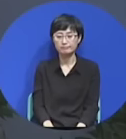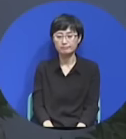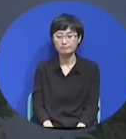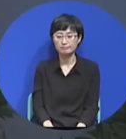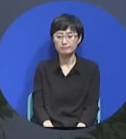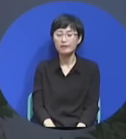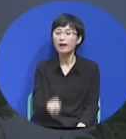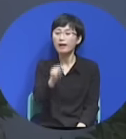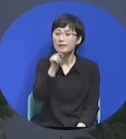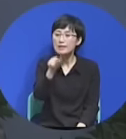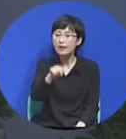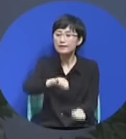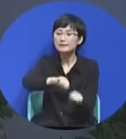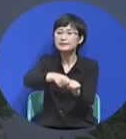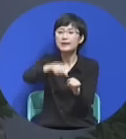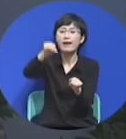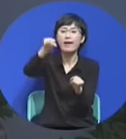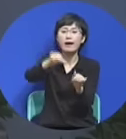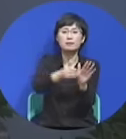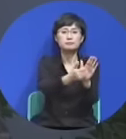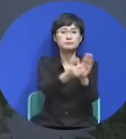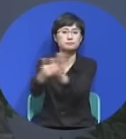이 재앙을 막아야 돼요.